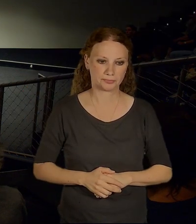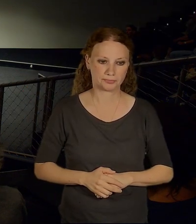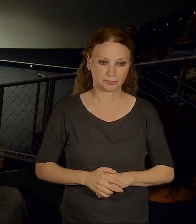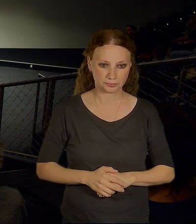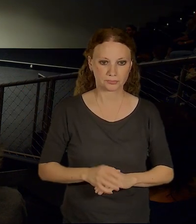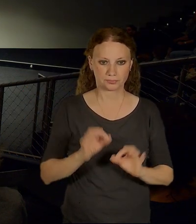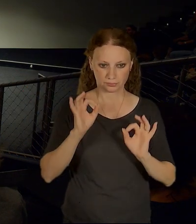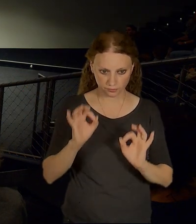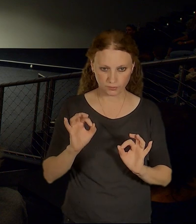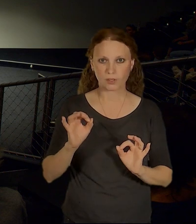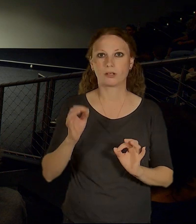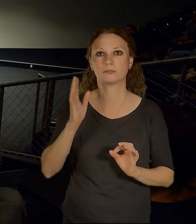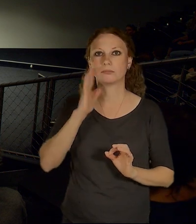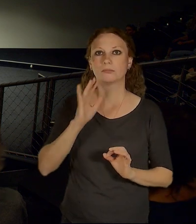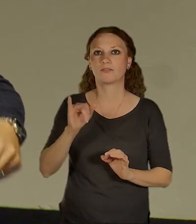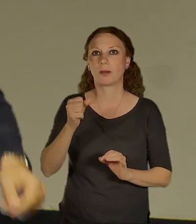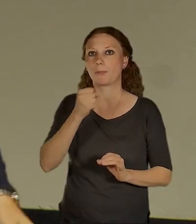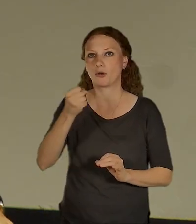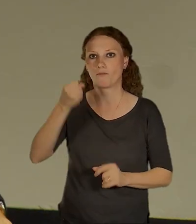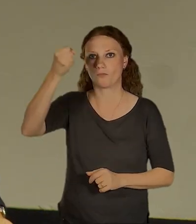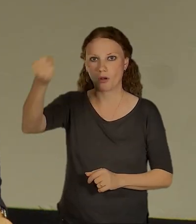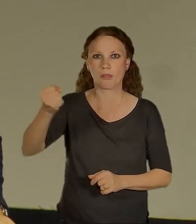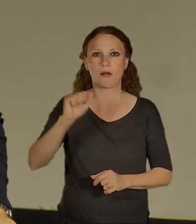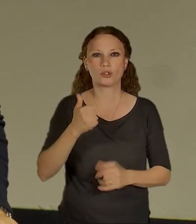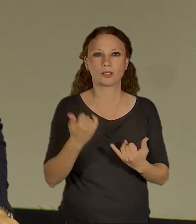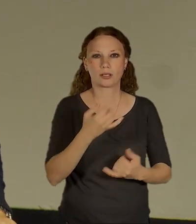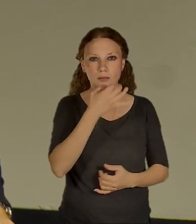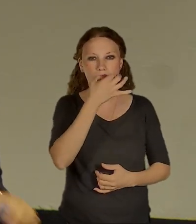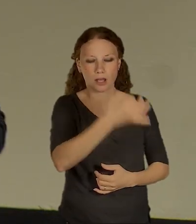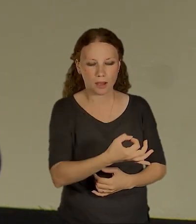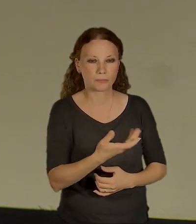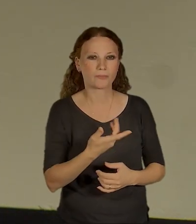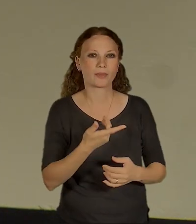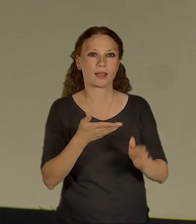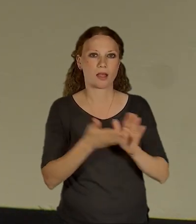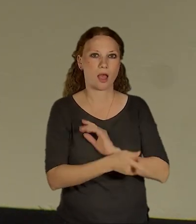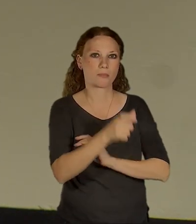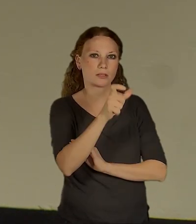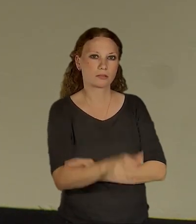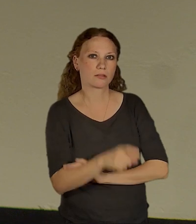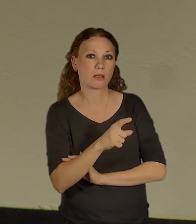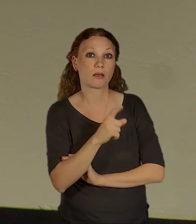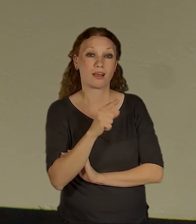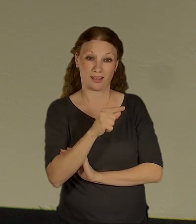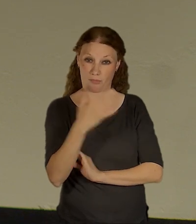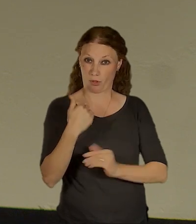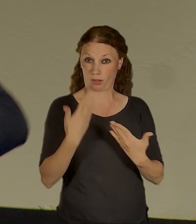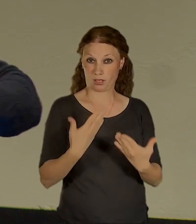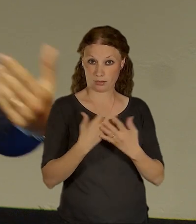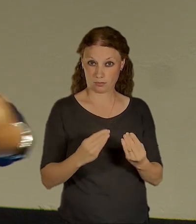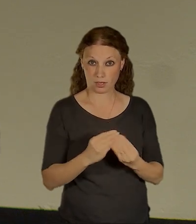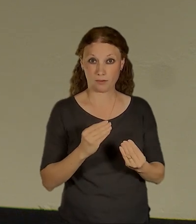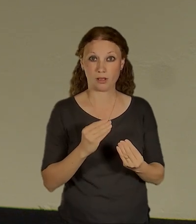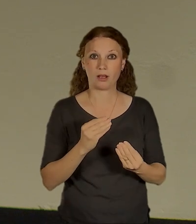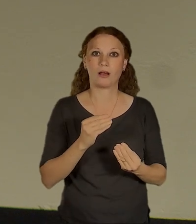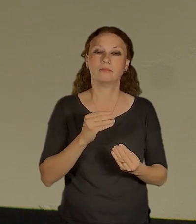Ohledně v toho financování jste hnedka na začátku v úvodu toho dnešního večera zmiňoval, že bychom potřebovali, aby nám s těmi dopravními terminály a